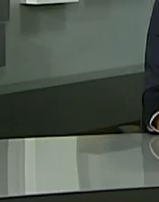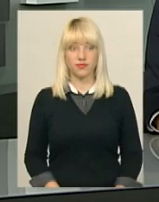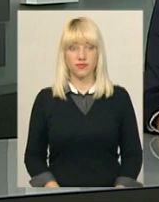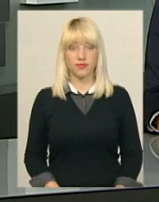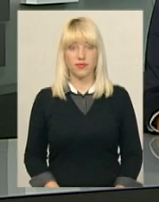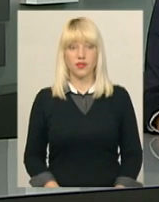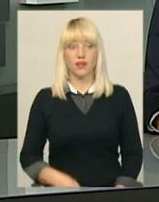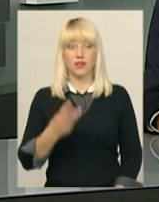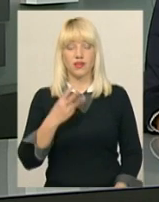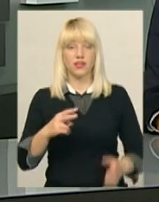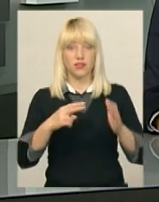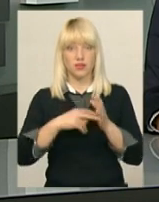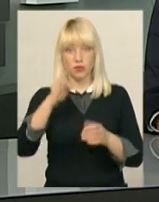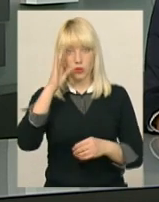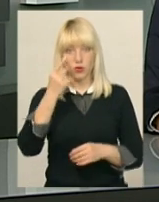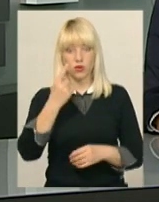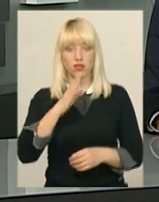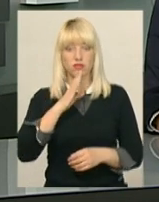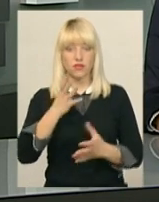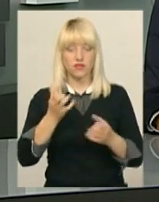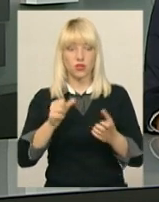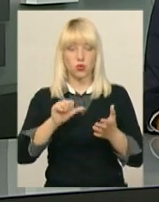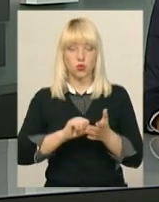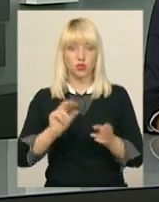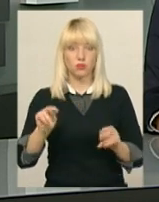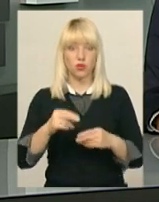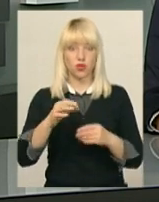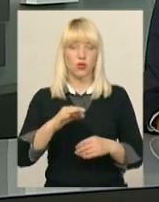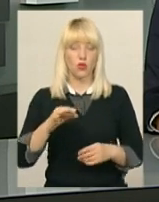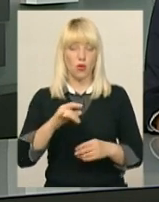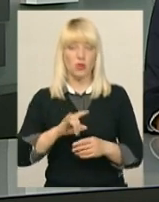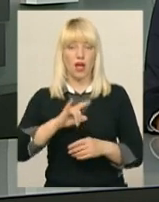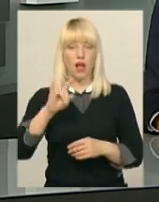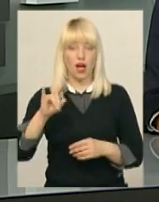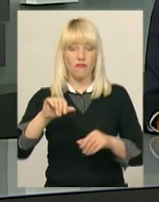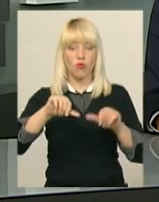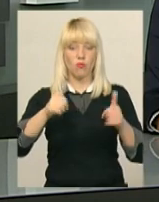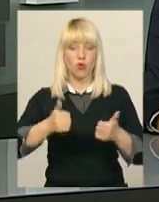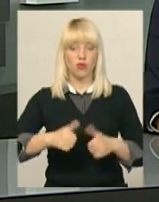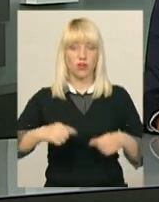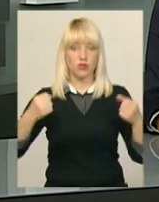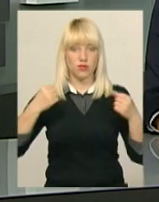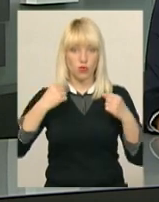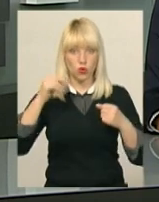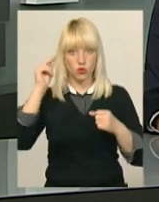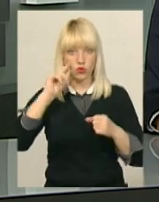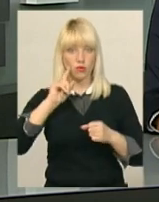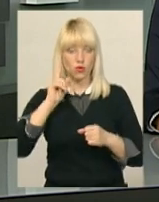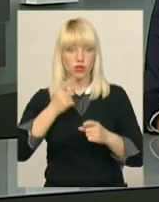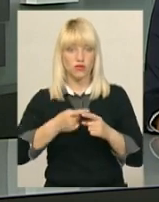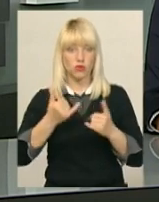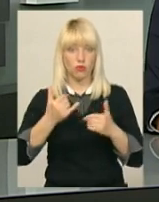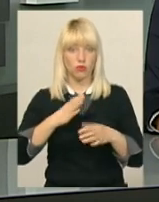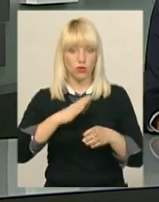37 хлопців та одна дівчина взяли участь у чемпіонаті області завіамодельного спорту серед учнівської молоді. Він відбувся